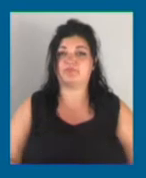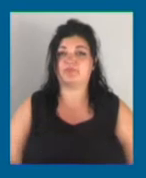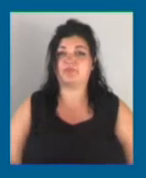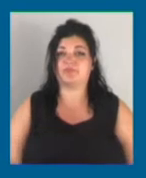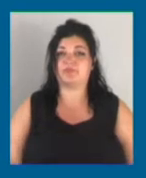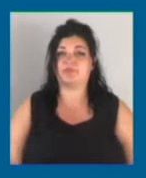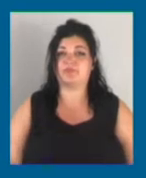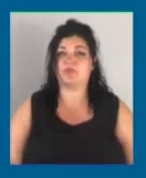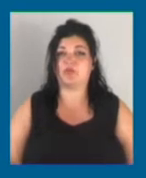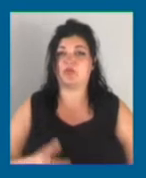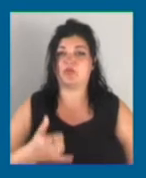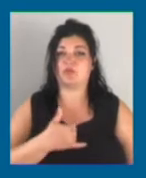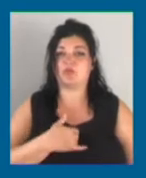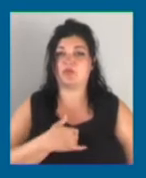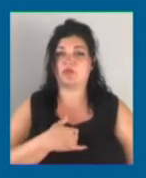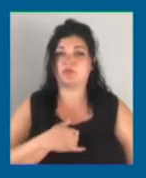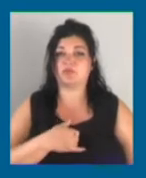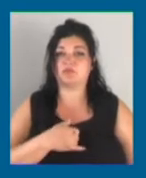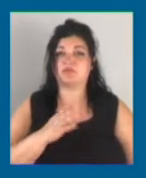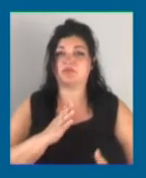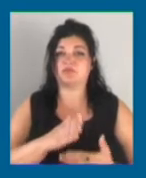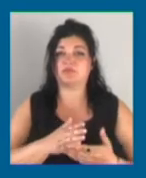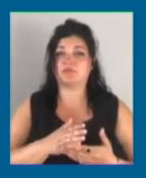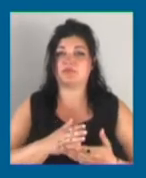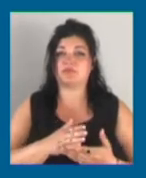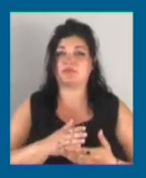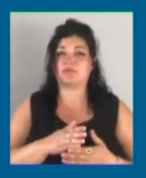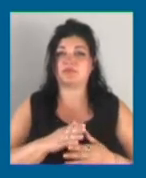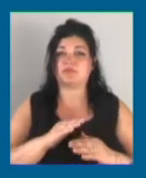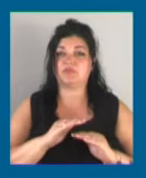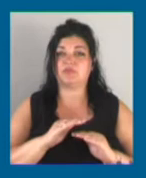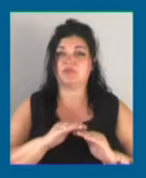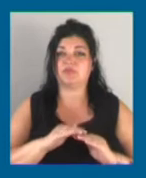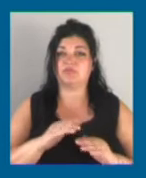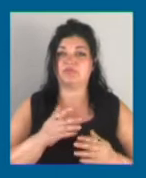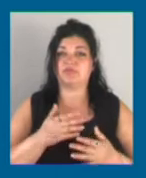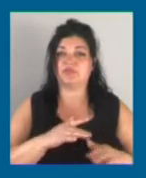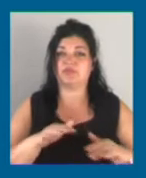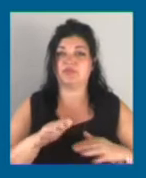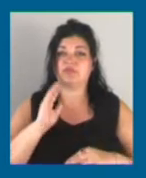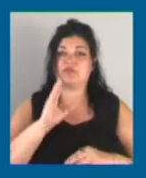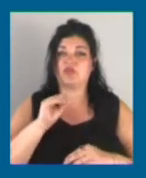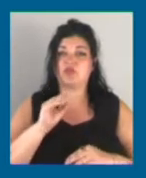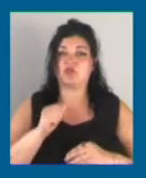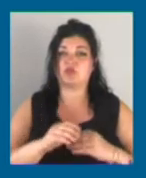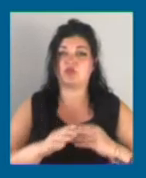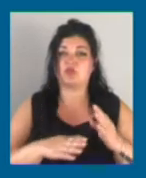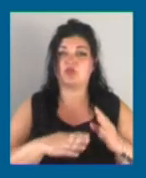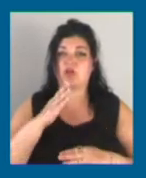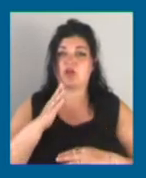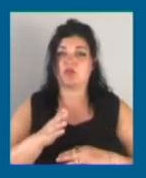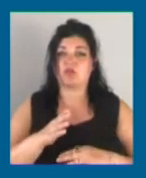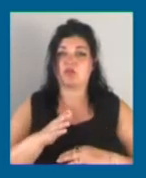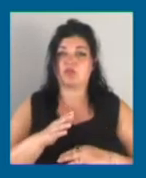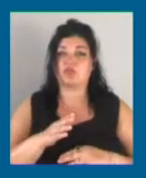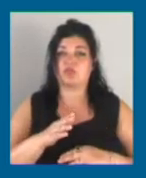стоїть з 9 вечора до 9 ранку пост. Це машина і два працівника поліції